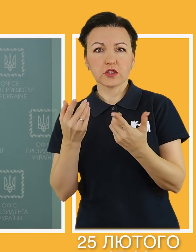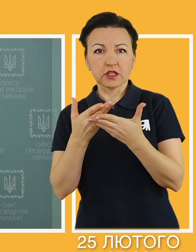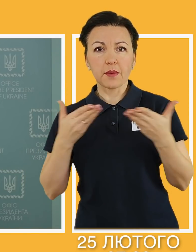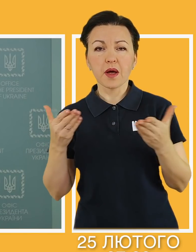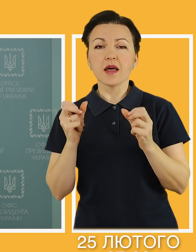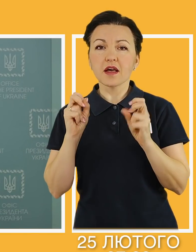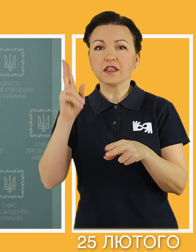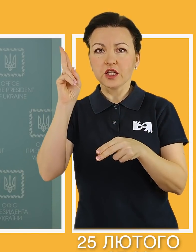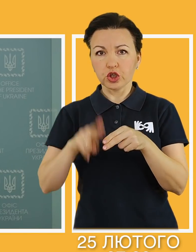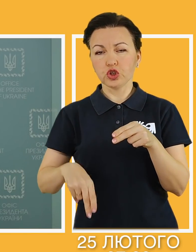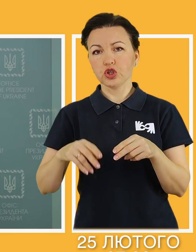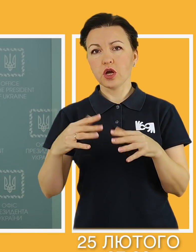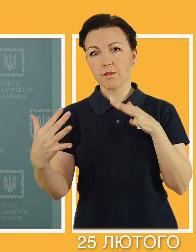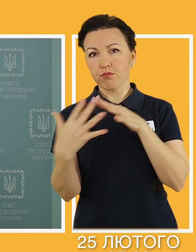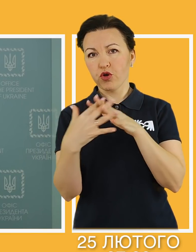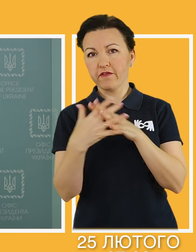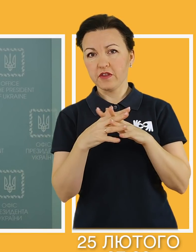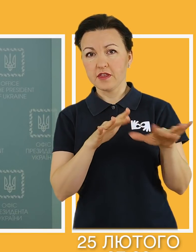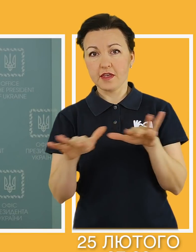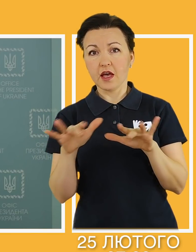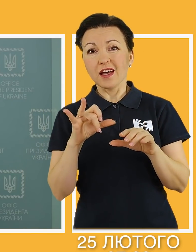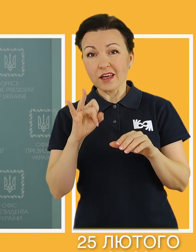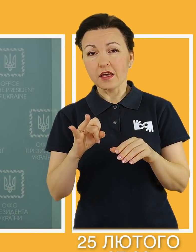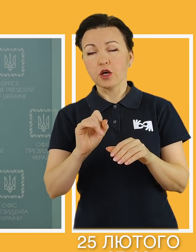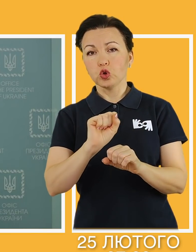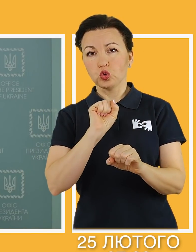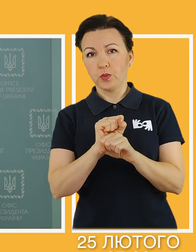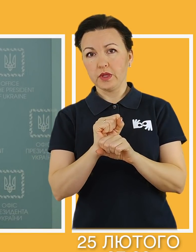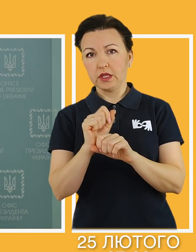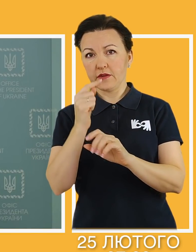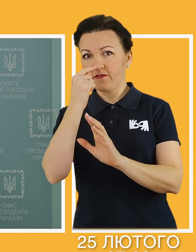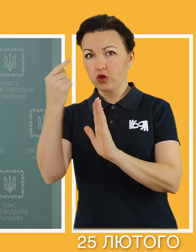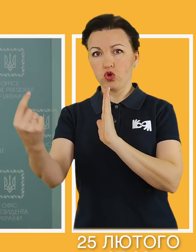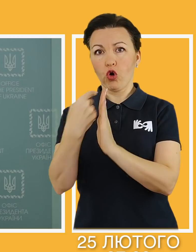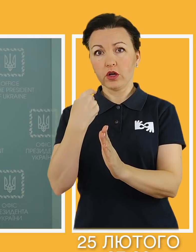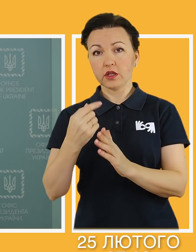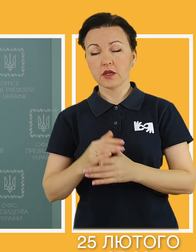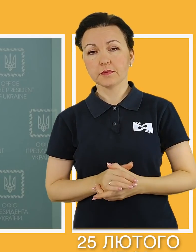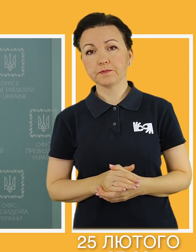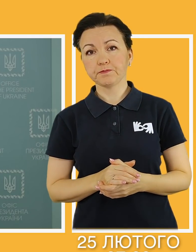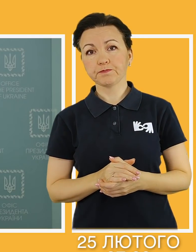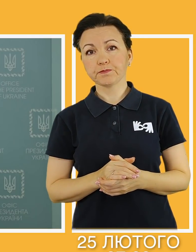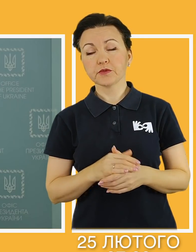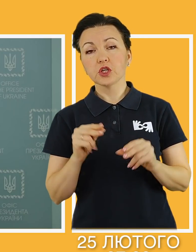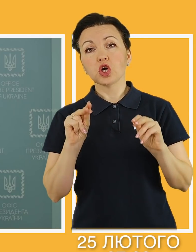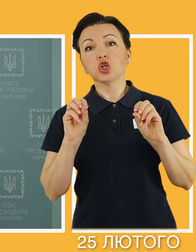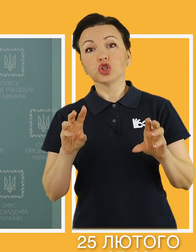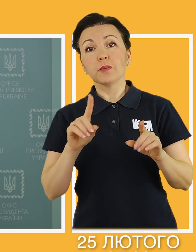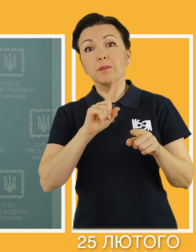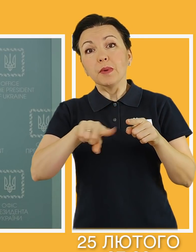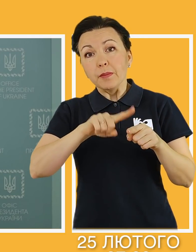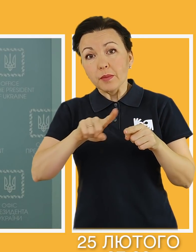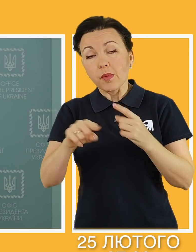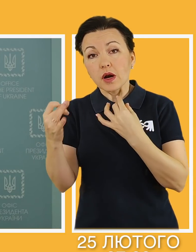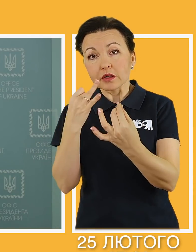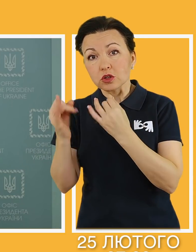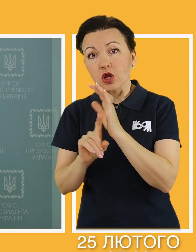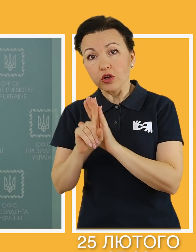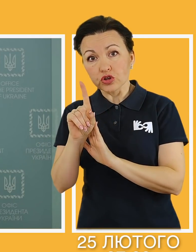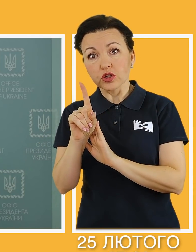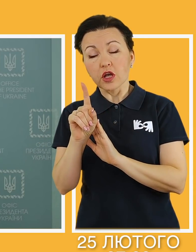говорити про те, як закінчити бойові дії, і зупинити це вторгнення. Чим швидше